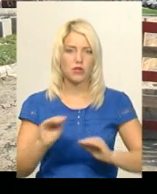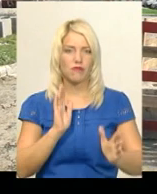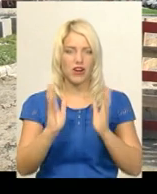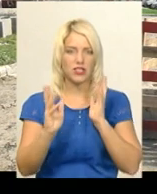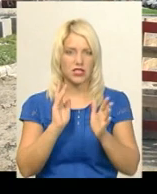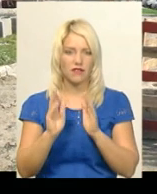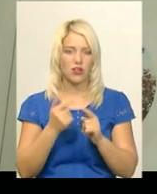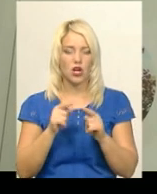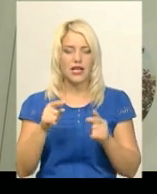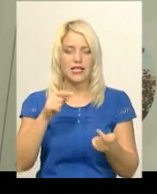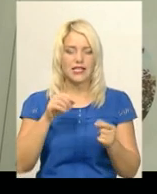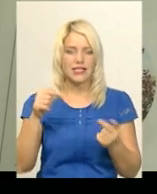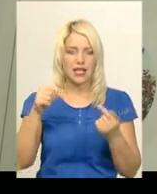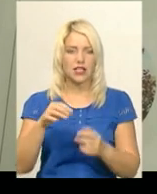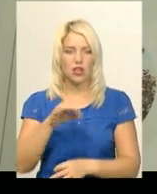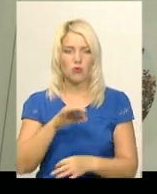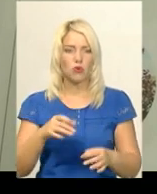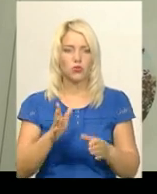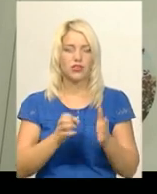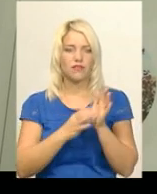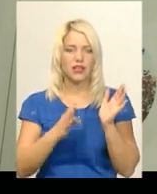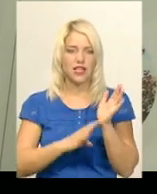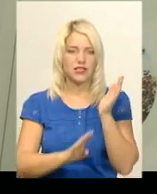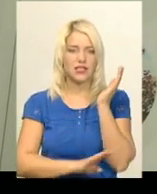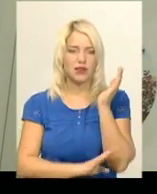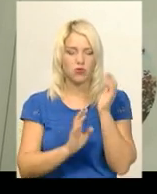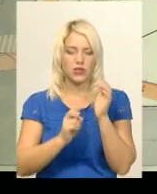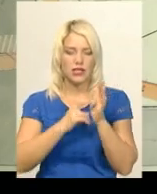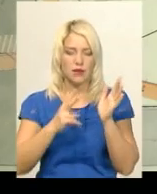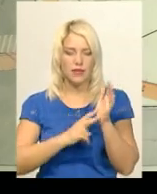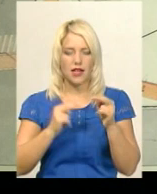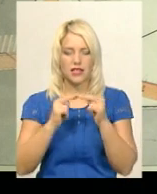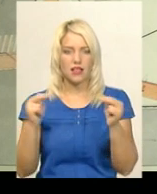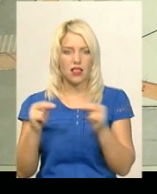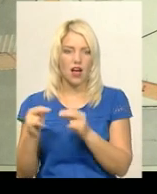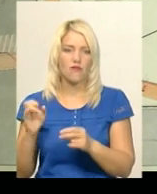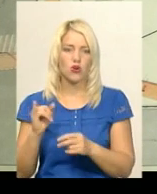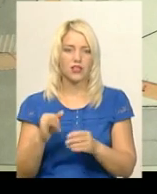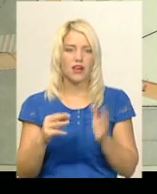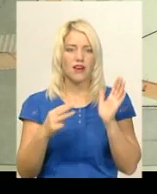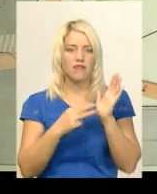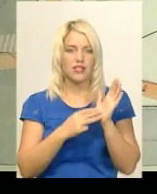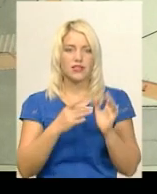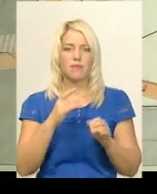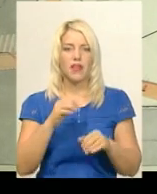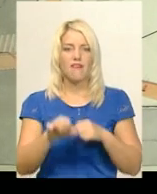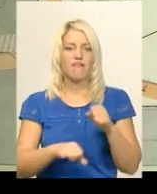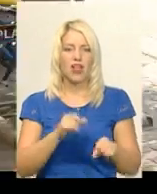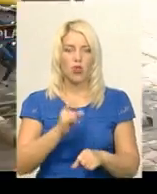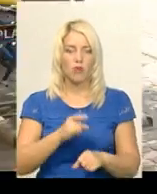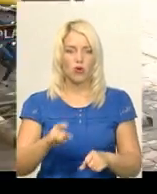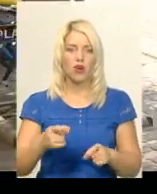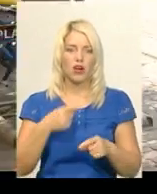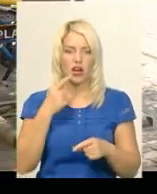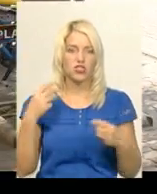Згідно з проєктом, тут висадять 15 декоративних дерев, розмістять 17 лавок та 8 велопарковок, каже начальник міського управління житлово-комунального